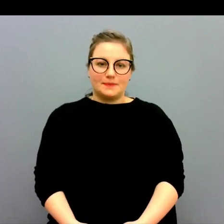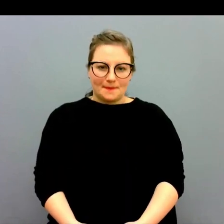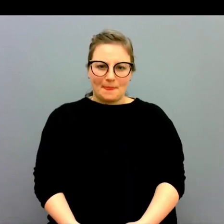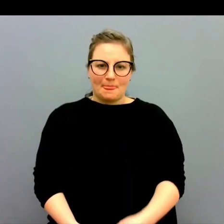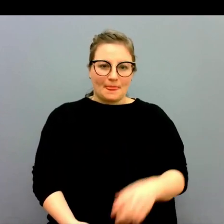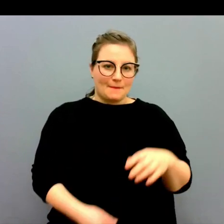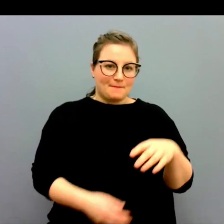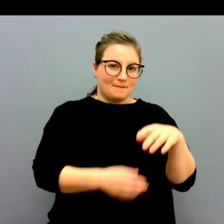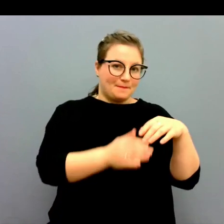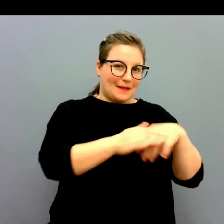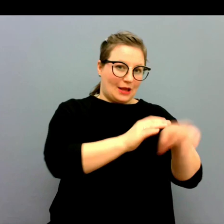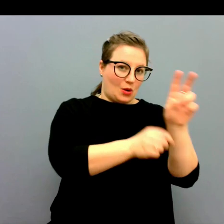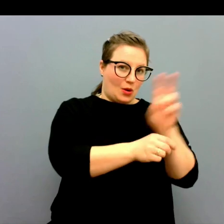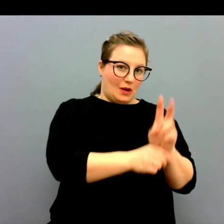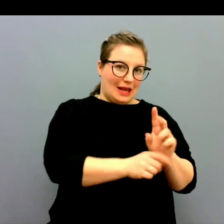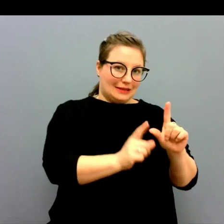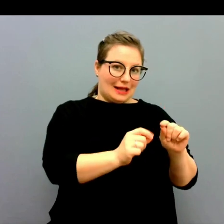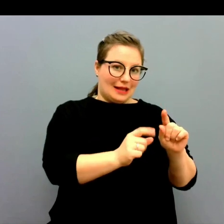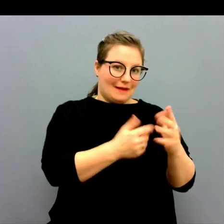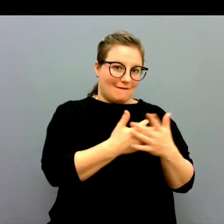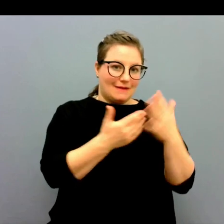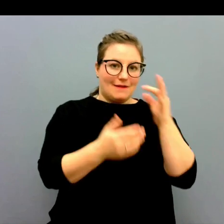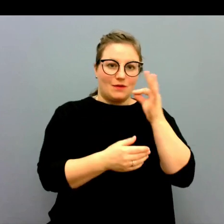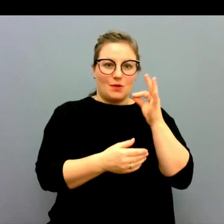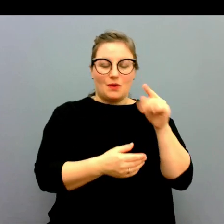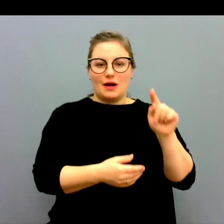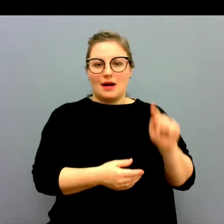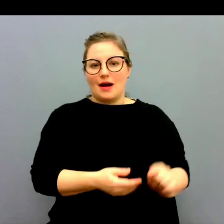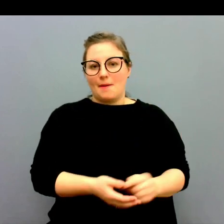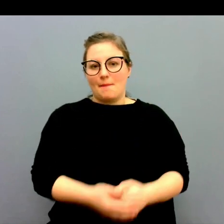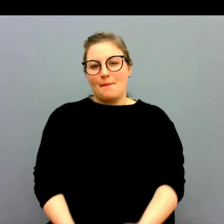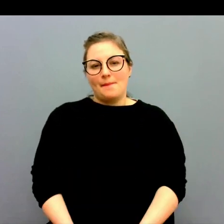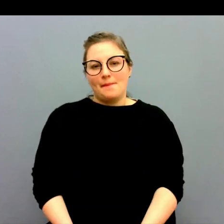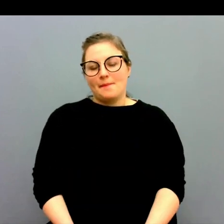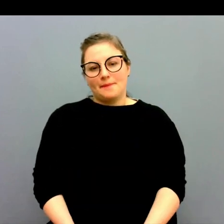Nu ska vi se om vi hade någon mer fråga här.